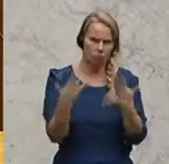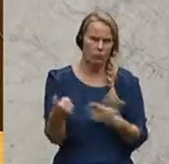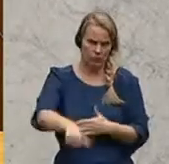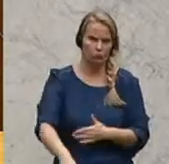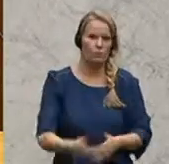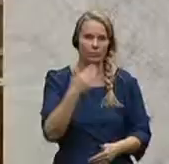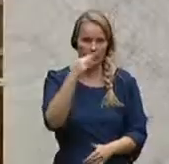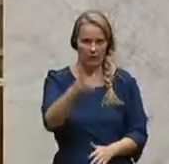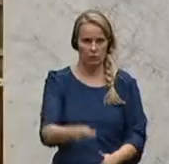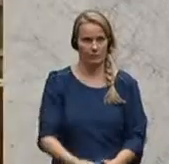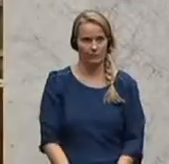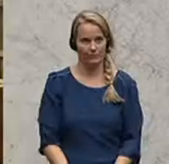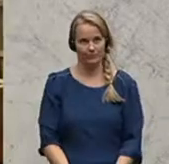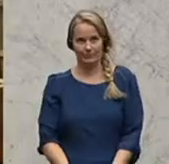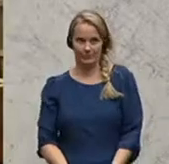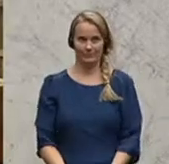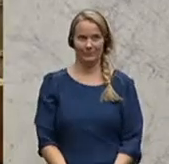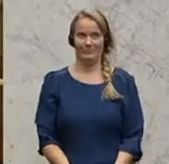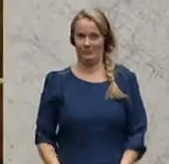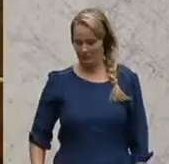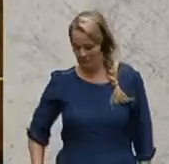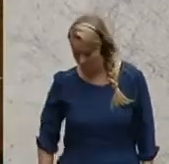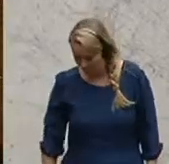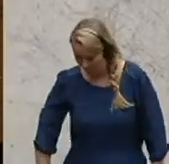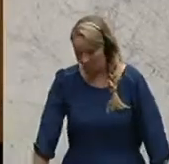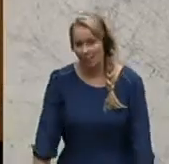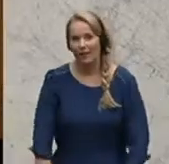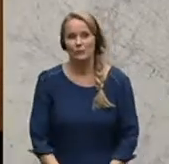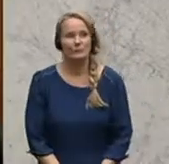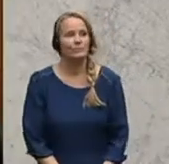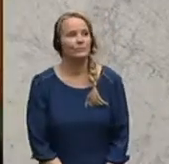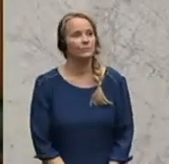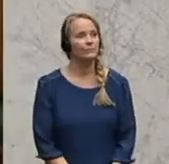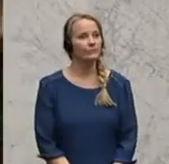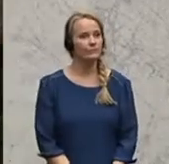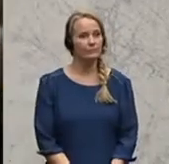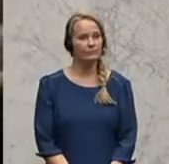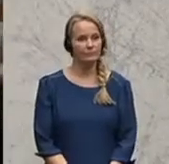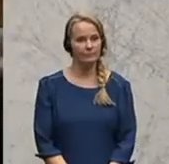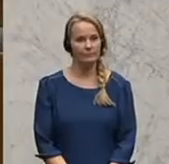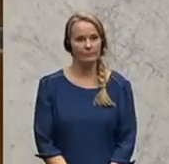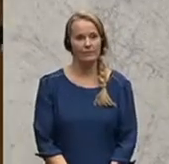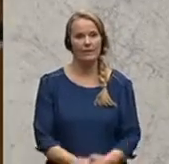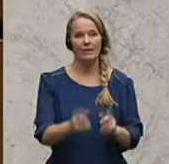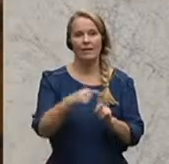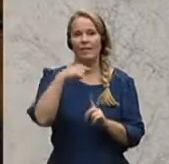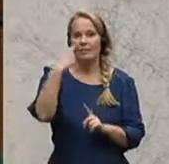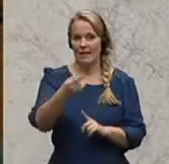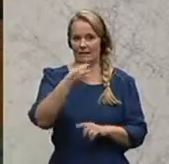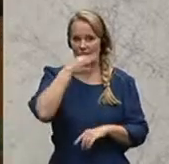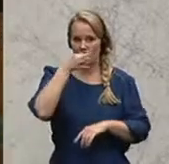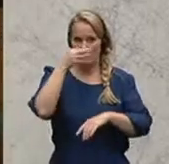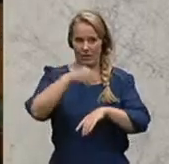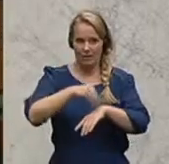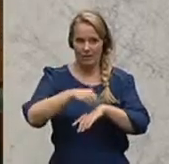Dankeschön. Vor fünf Jahren sei schon klar gewesen, dass ein Riesenschaden für den Steuerzahler entstehe, sagt Kayan Greiner,